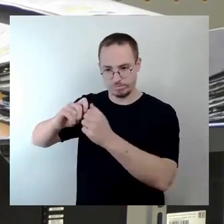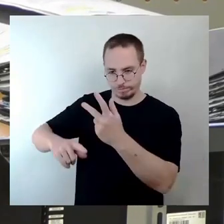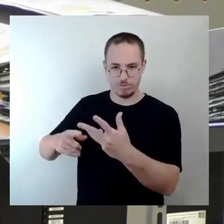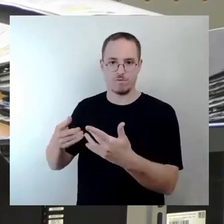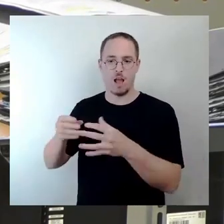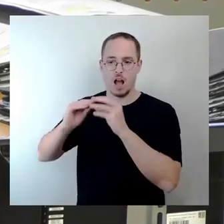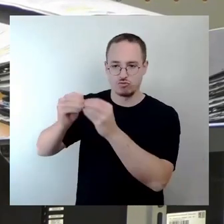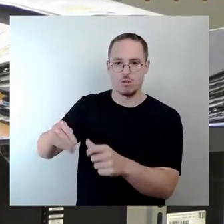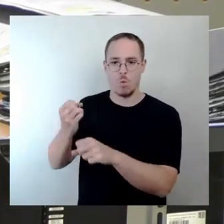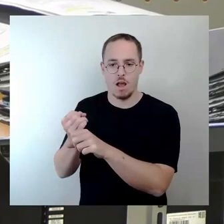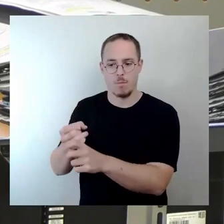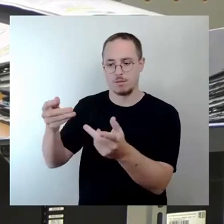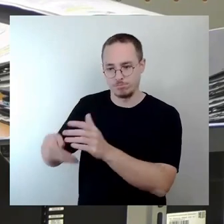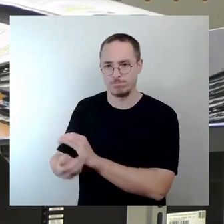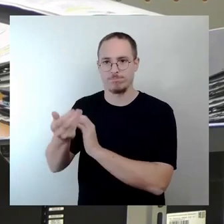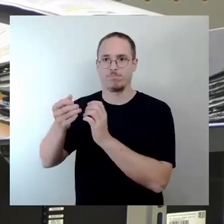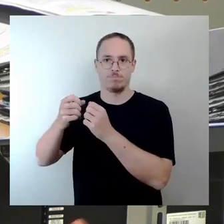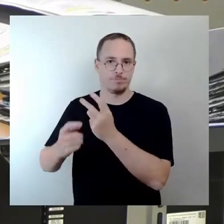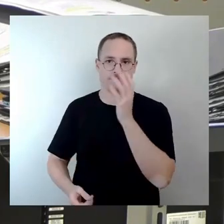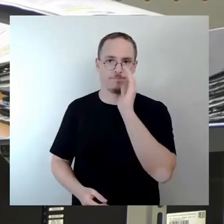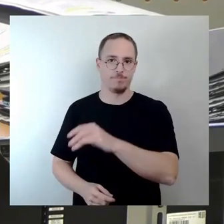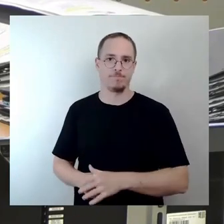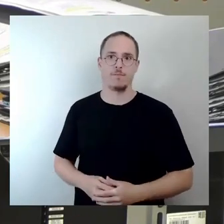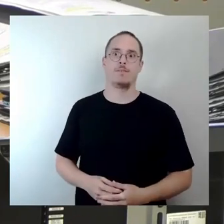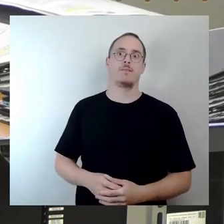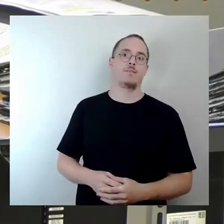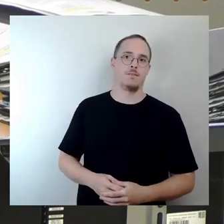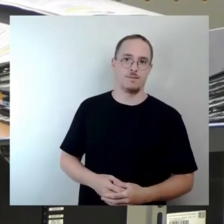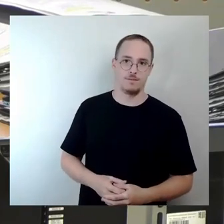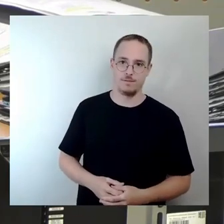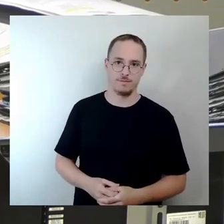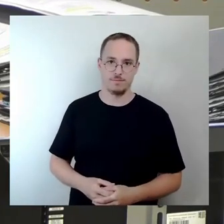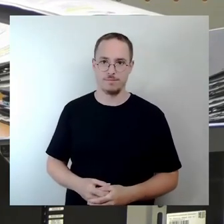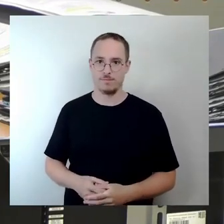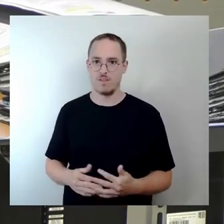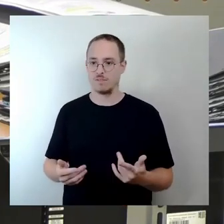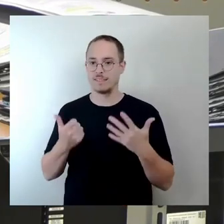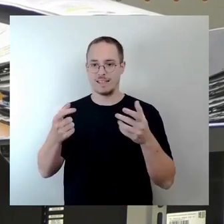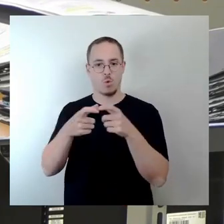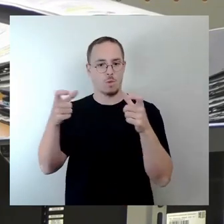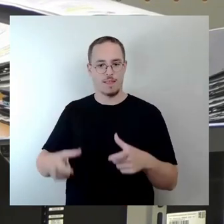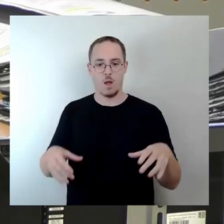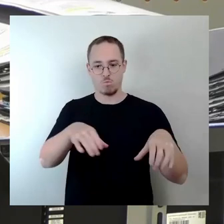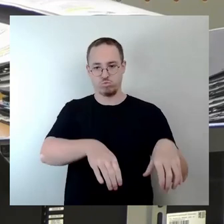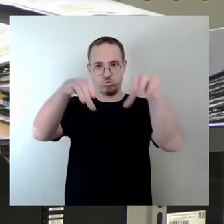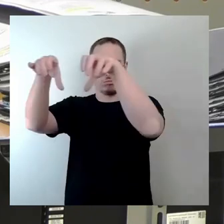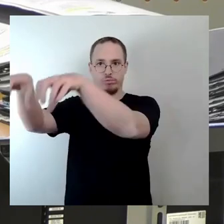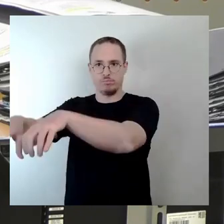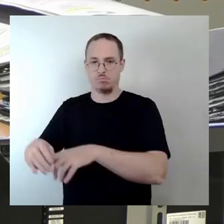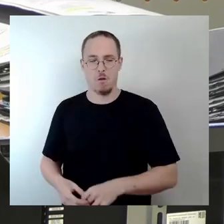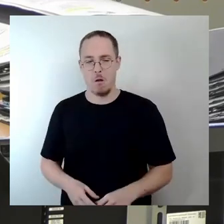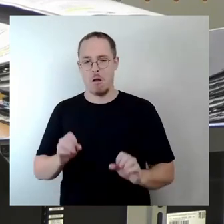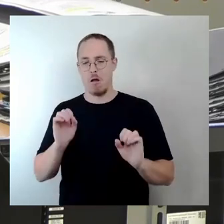auch mit der Verwaltung gesprochen. So nach dem Motto, das Umsetzen der sechs Container kann ja nie so schwer sein. Ja, was wissen Sie denn darüber?